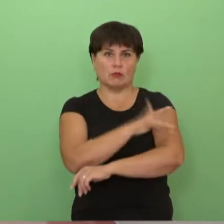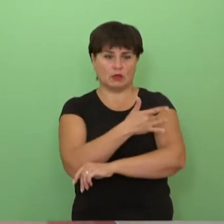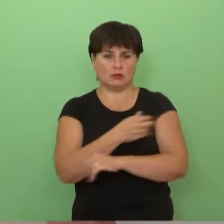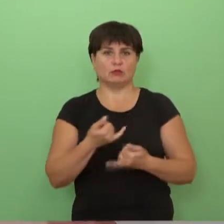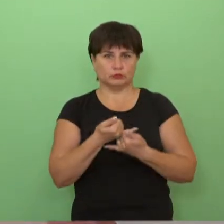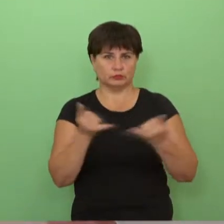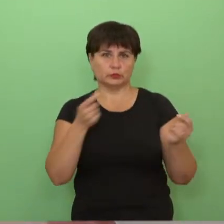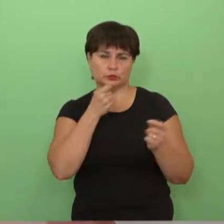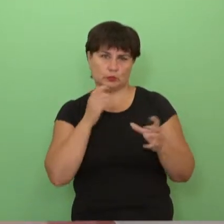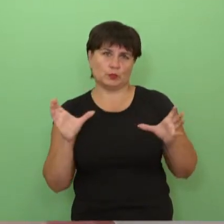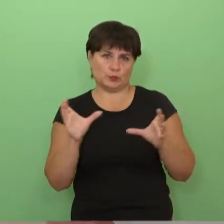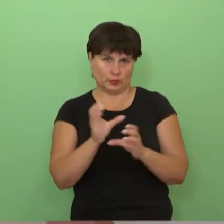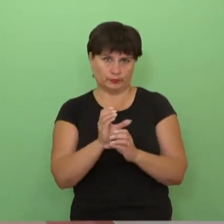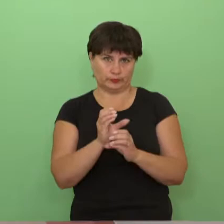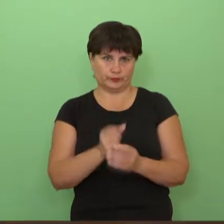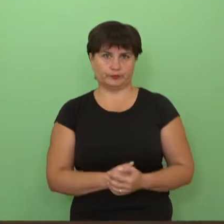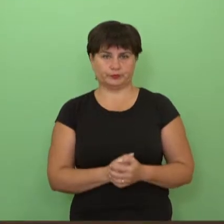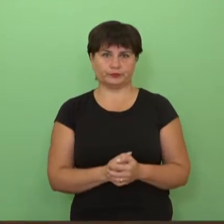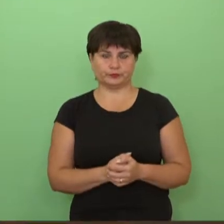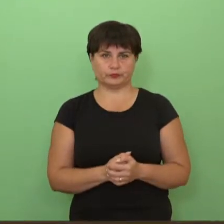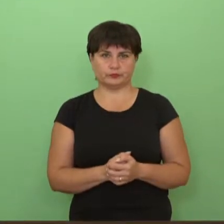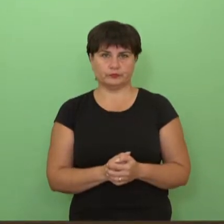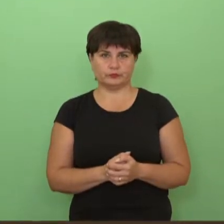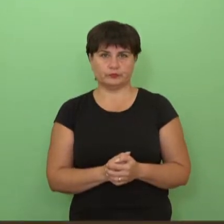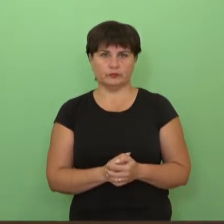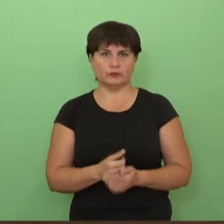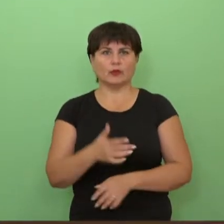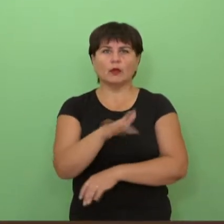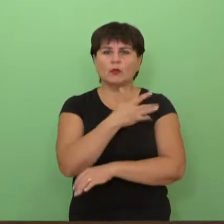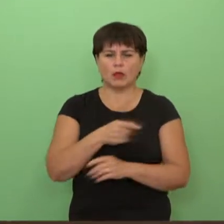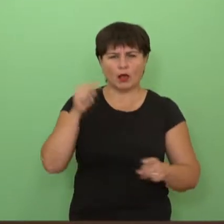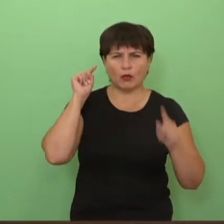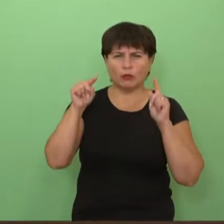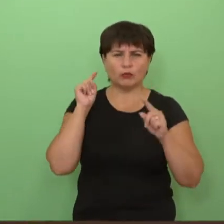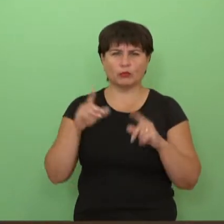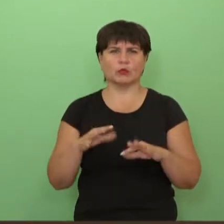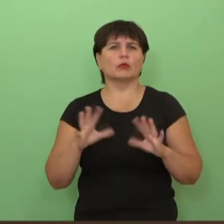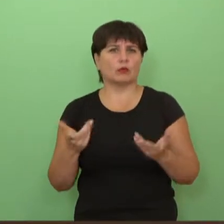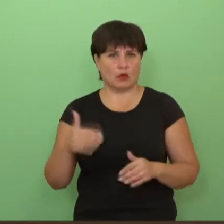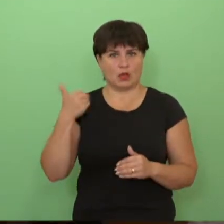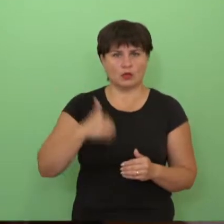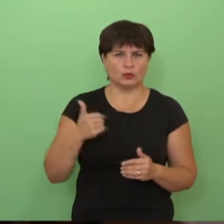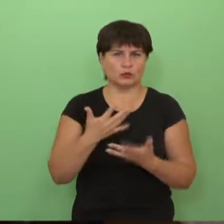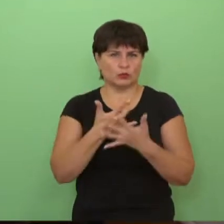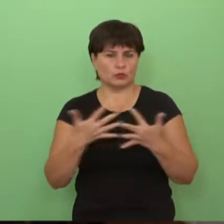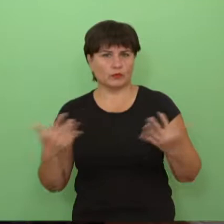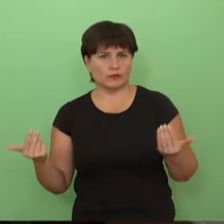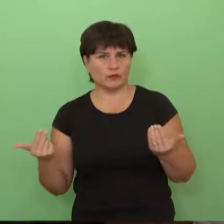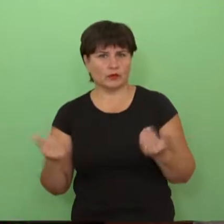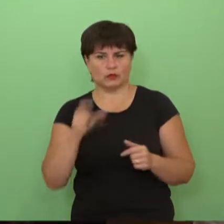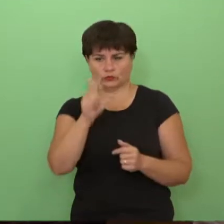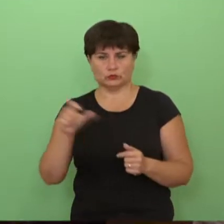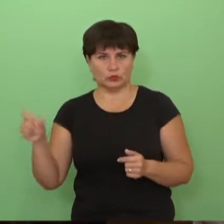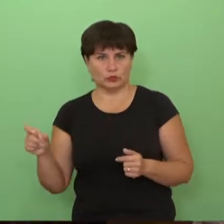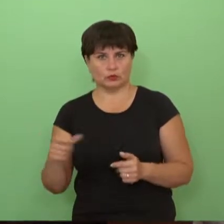yra šiek tiek apribotas, skrinai, tos visos situacijos. Kokios tos paslaugos populiariausios, kaip sakot, chirurgija, daug visokių